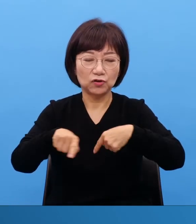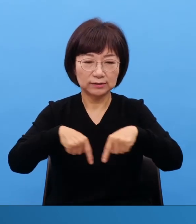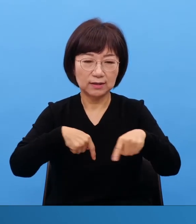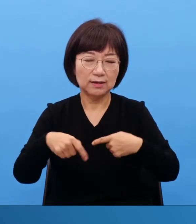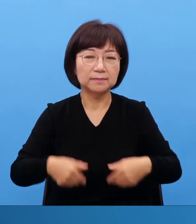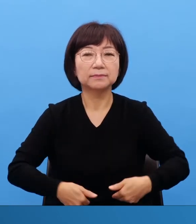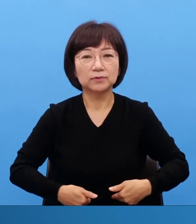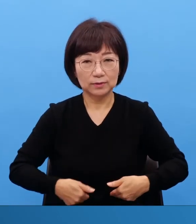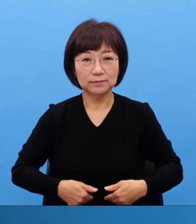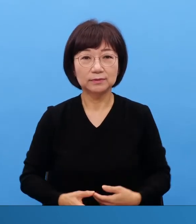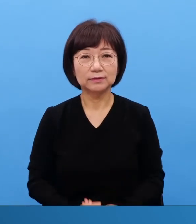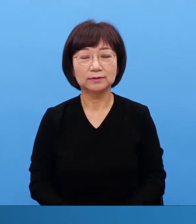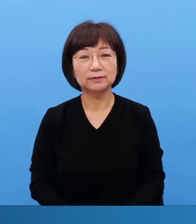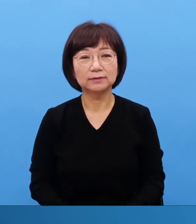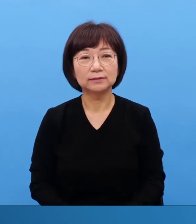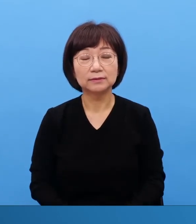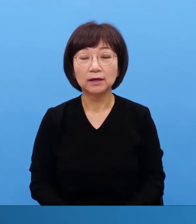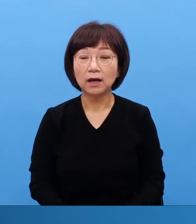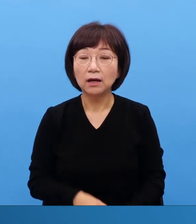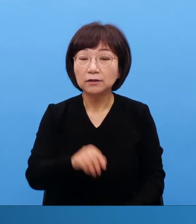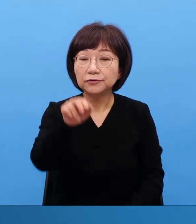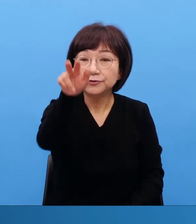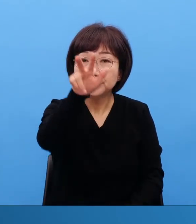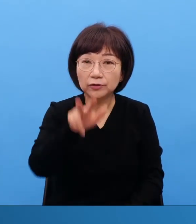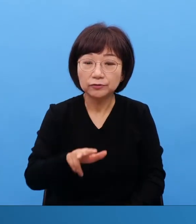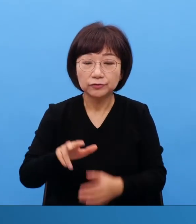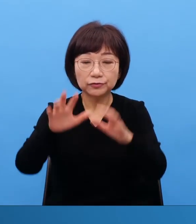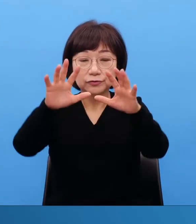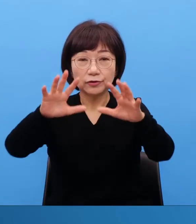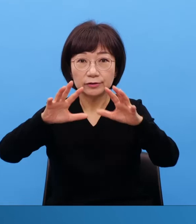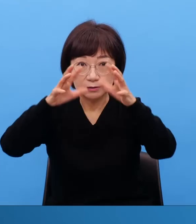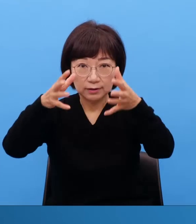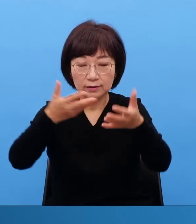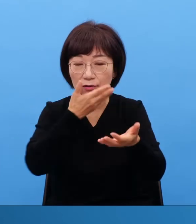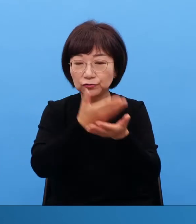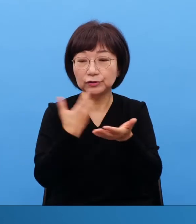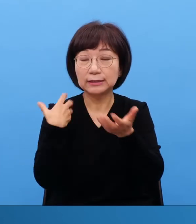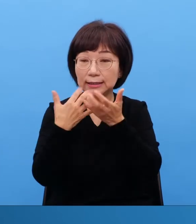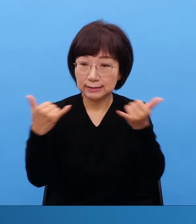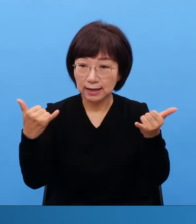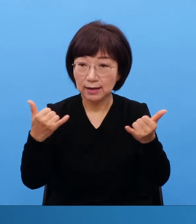전국 세계 중직자 산업인들은 은약 잡으세요